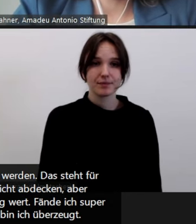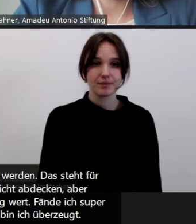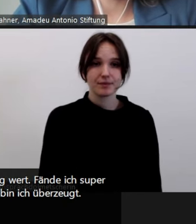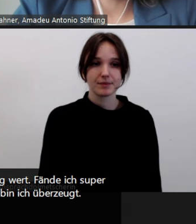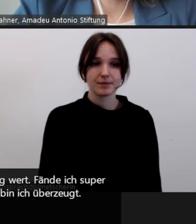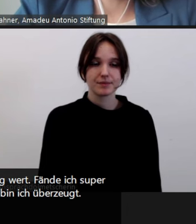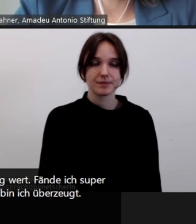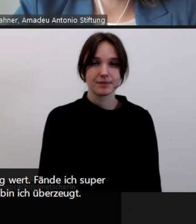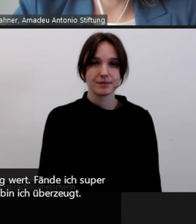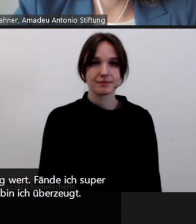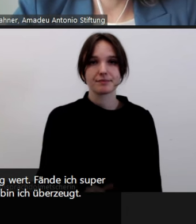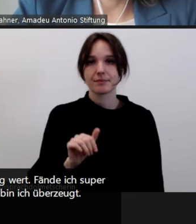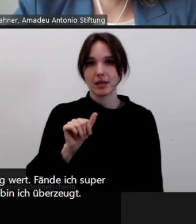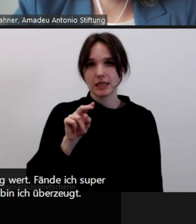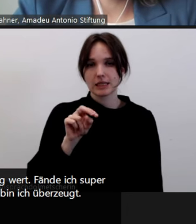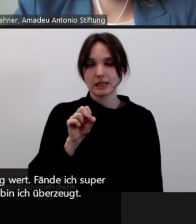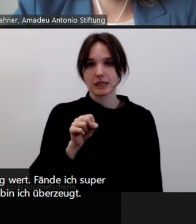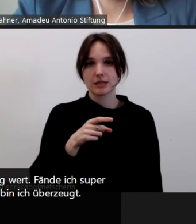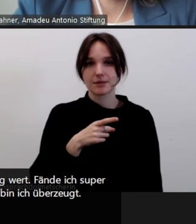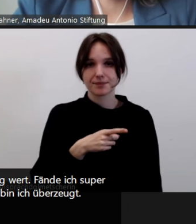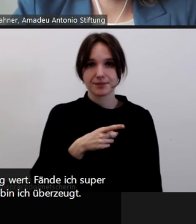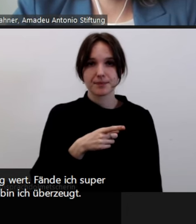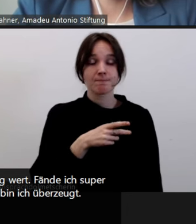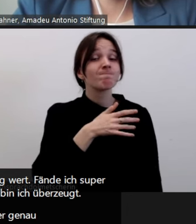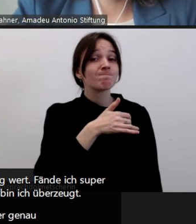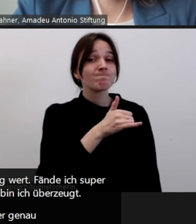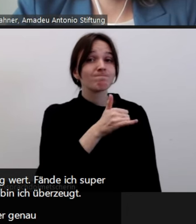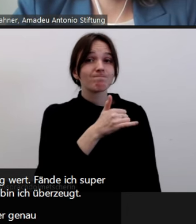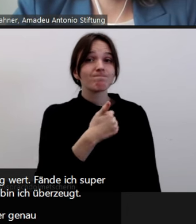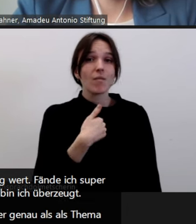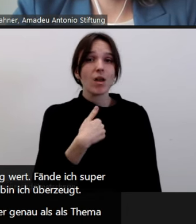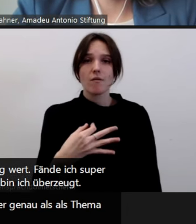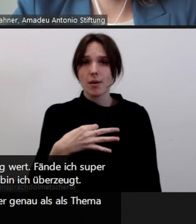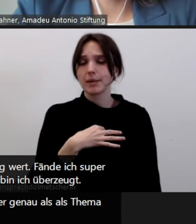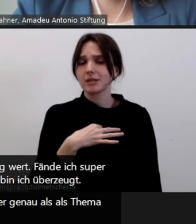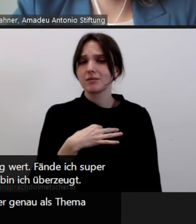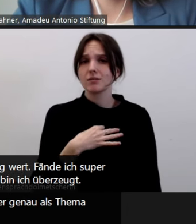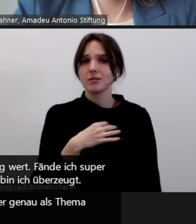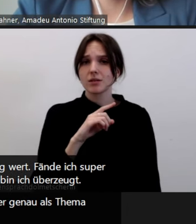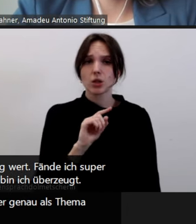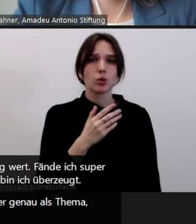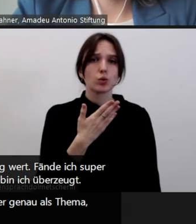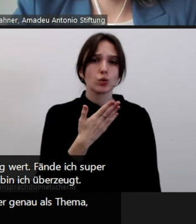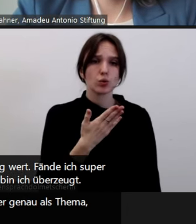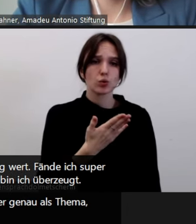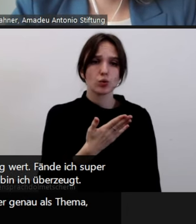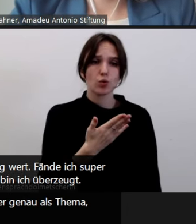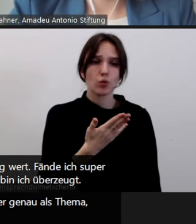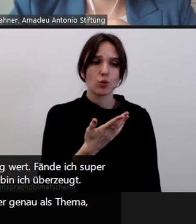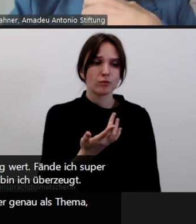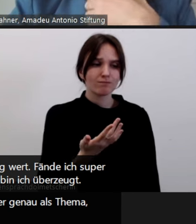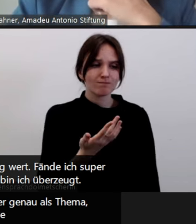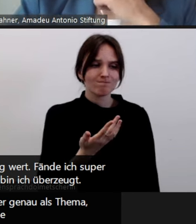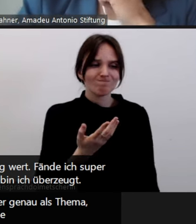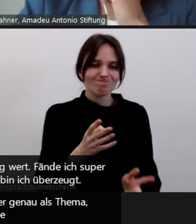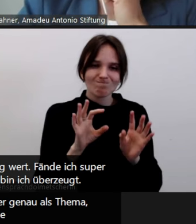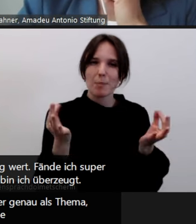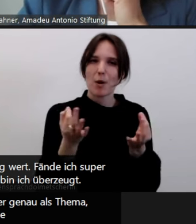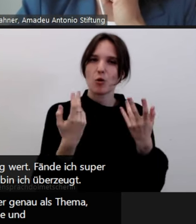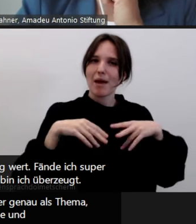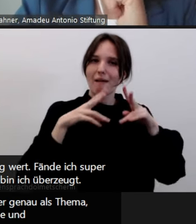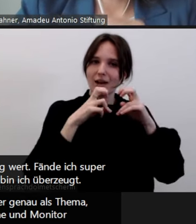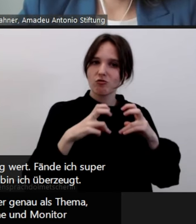Genau, von meiner Seite wäre das auch was, was ich eher als Thema, oder das ist eine Frage von begleitender Recherche und